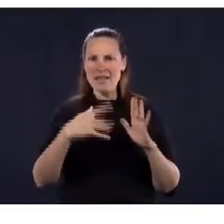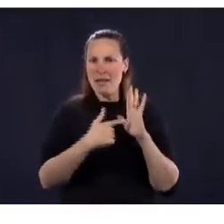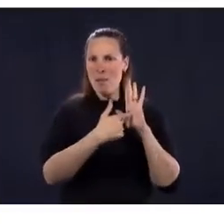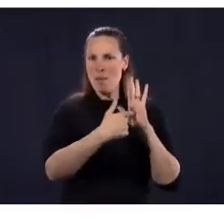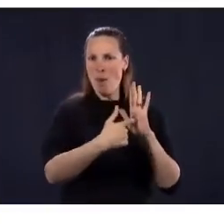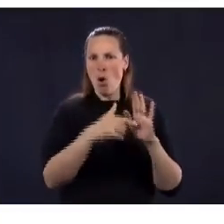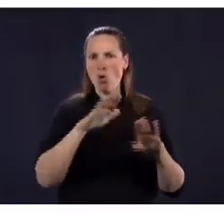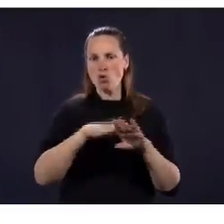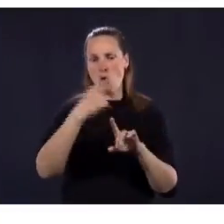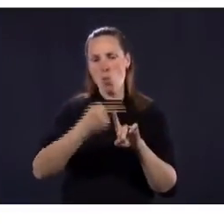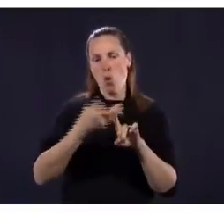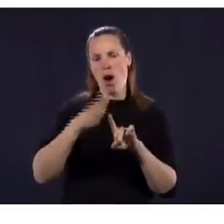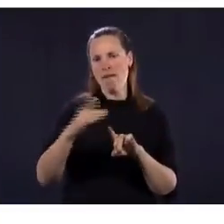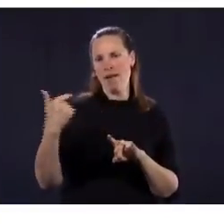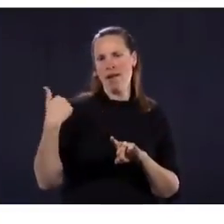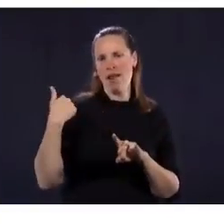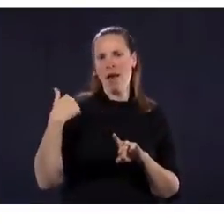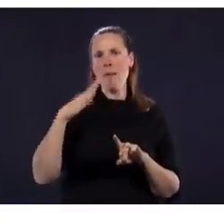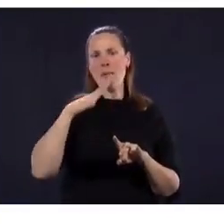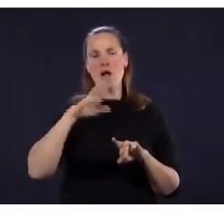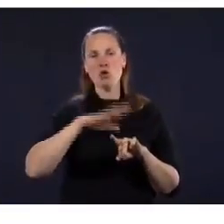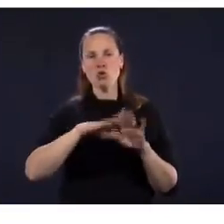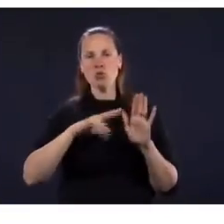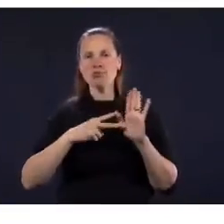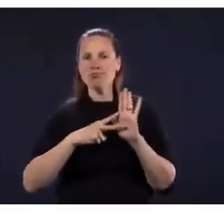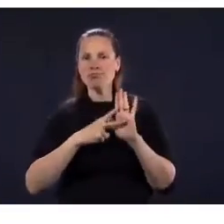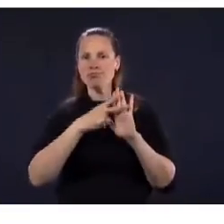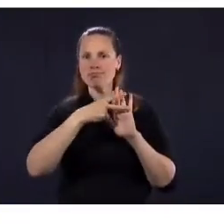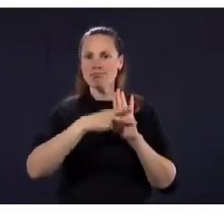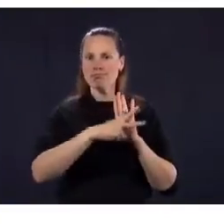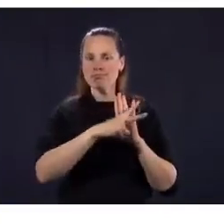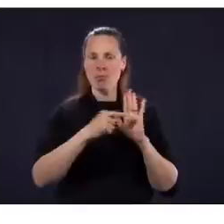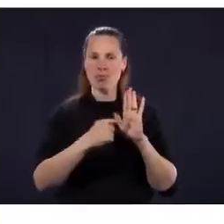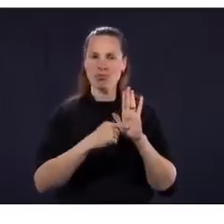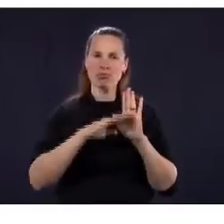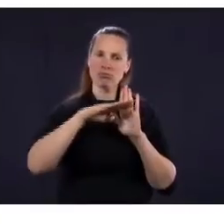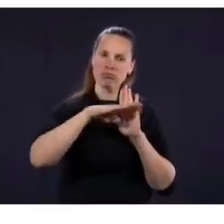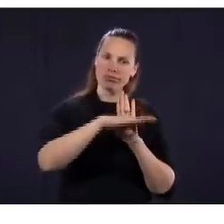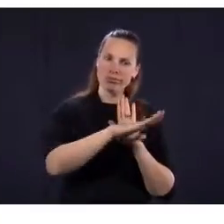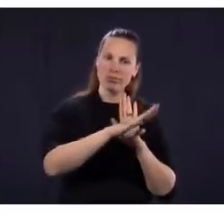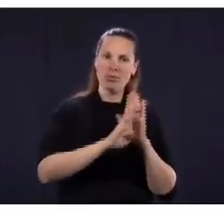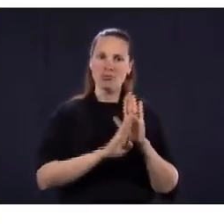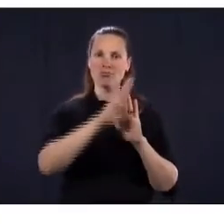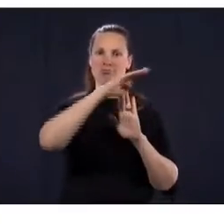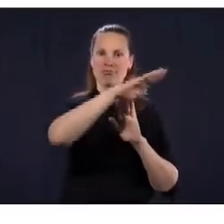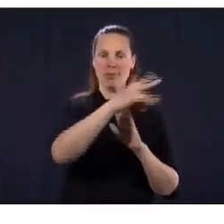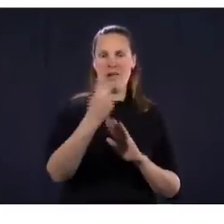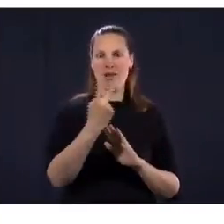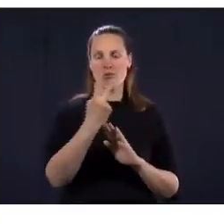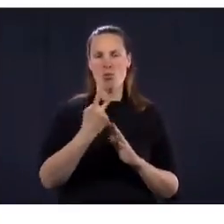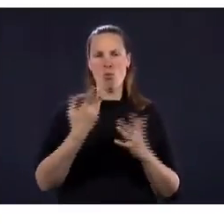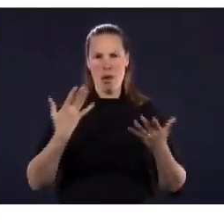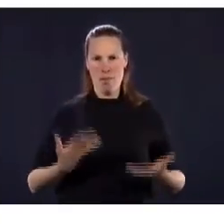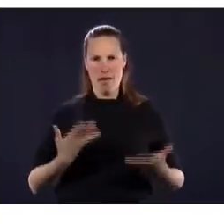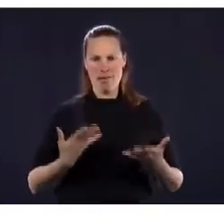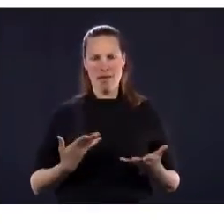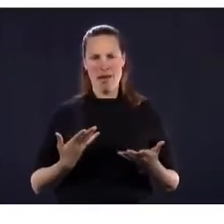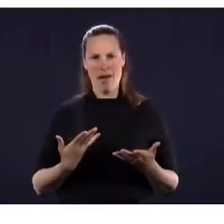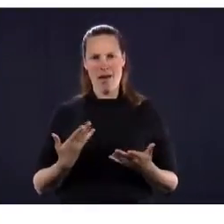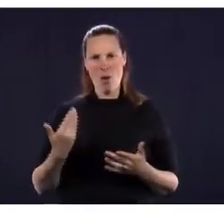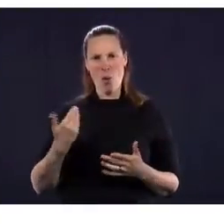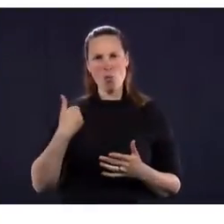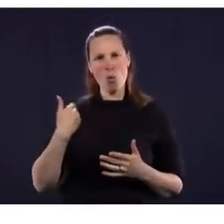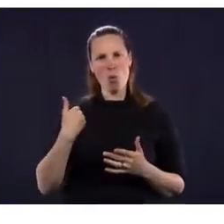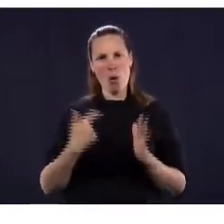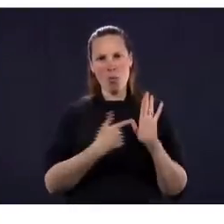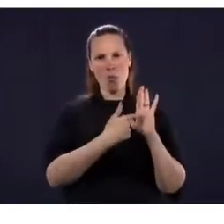une baisse des cas et des décès? Écoutez, pour ce qui est des scénarios, là, comme je vous l'ai dit, on avait utilisé une méthodologie